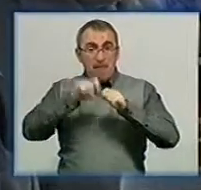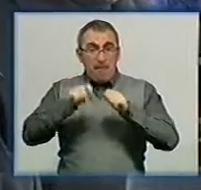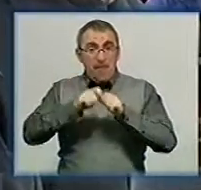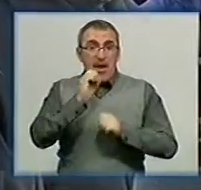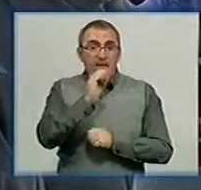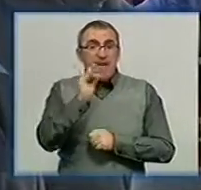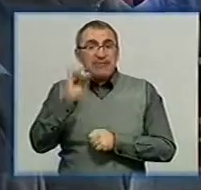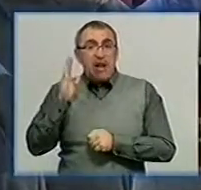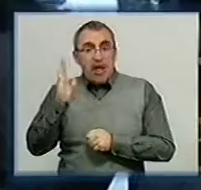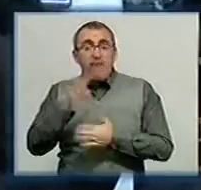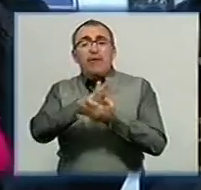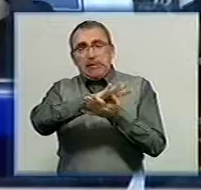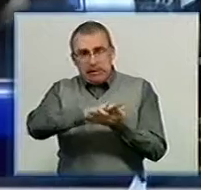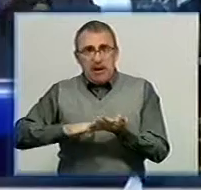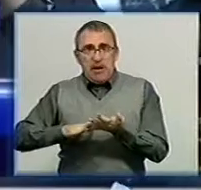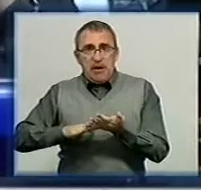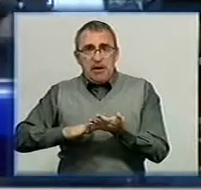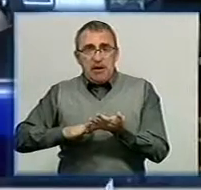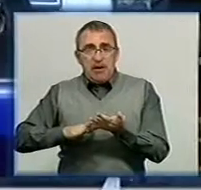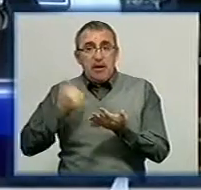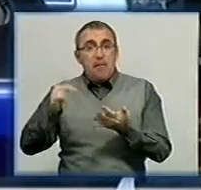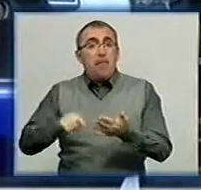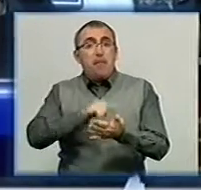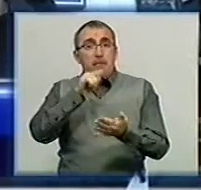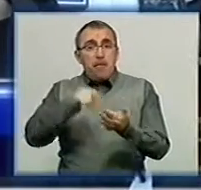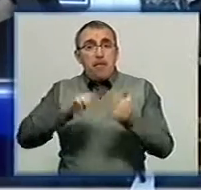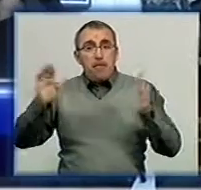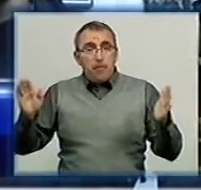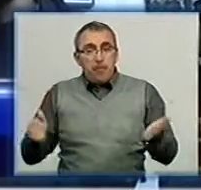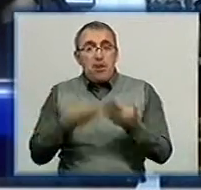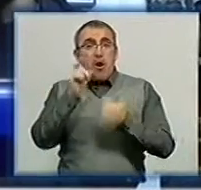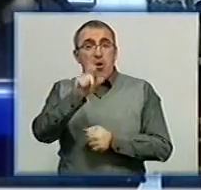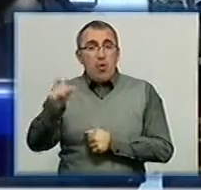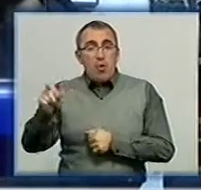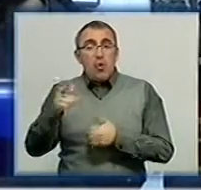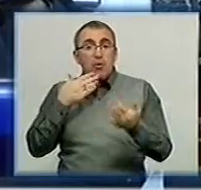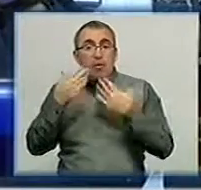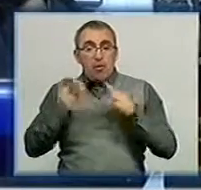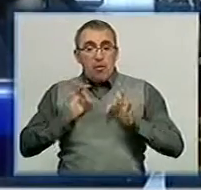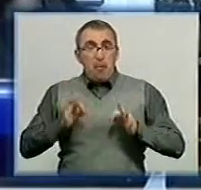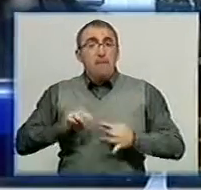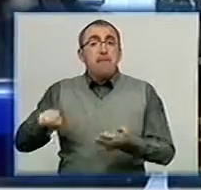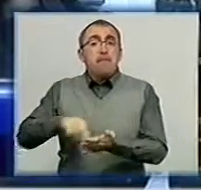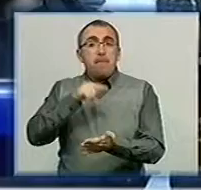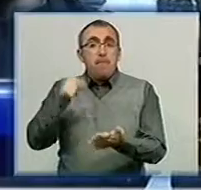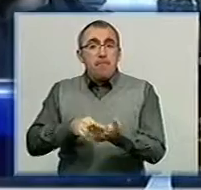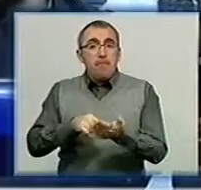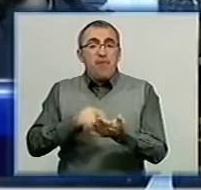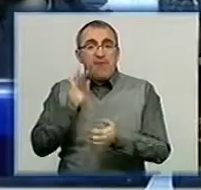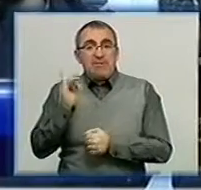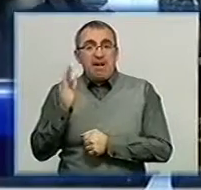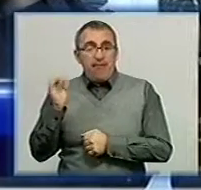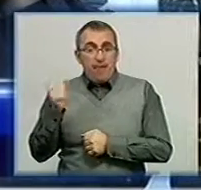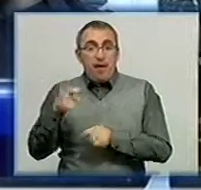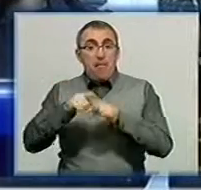Євгена Васильєва триває. Наразі з тих питань, які підняла громада стосовно діяльності прокурора міста Євгена Васильєва, проводиться